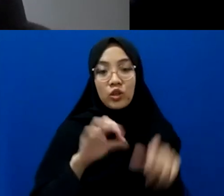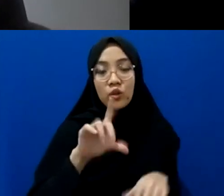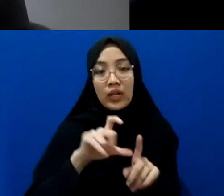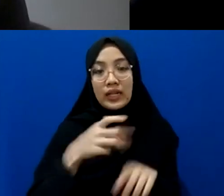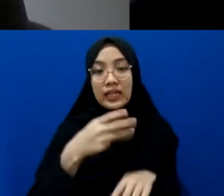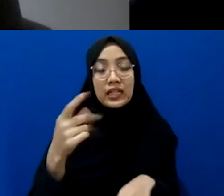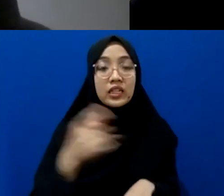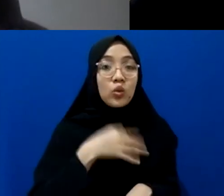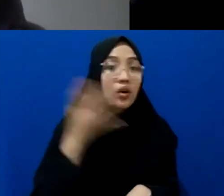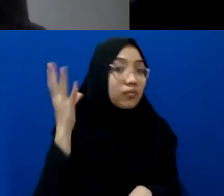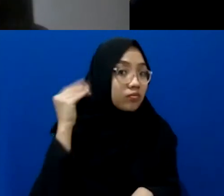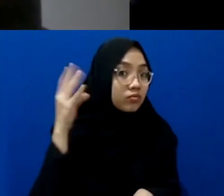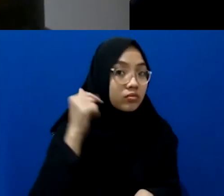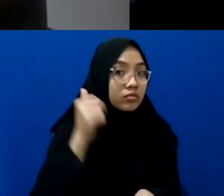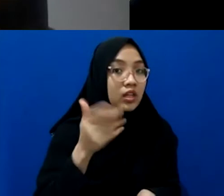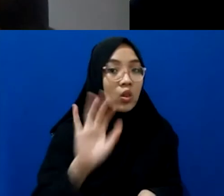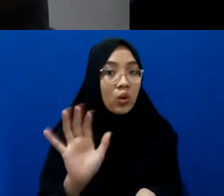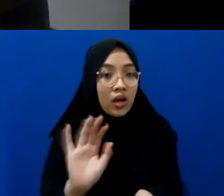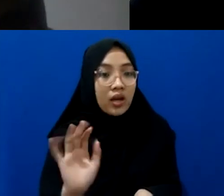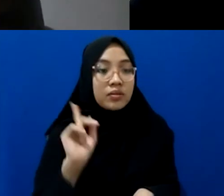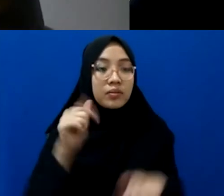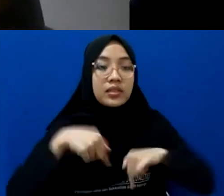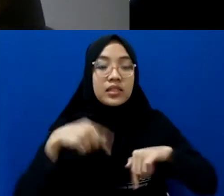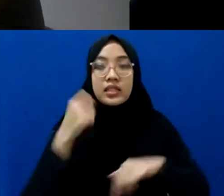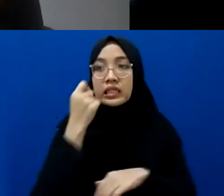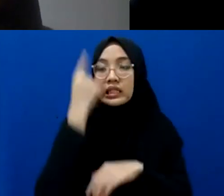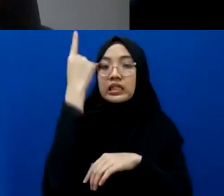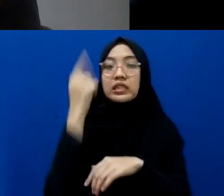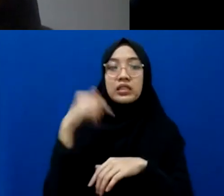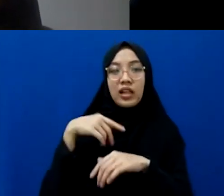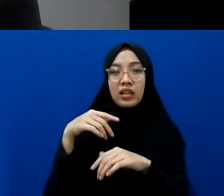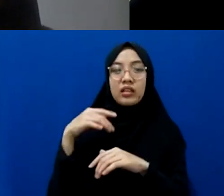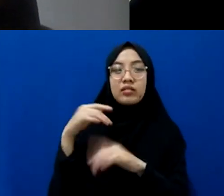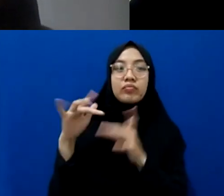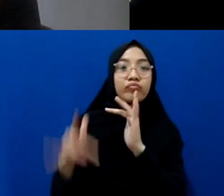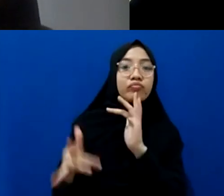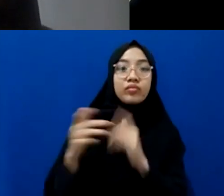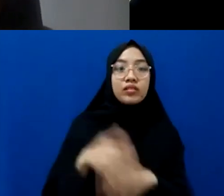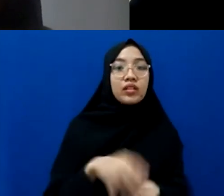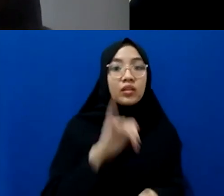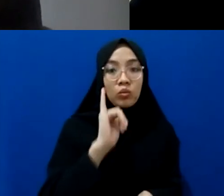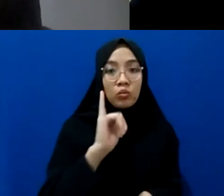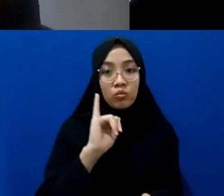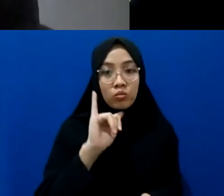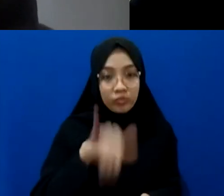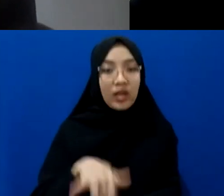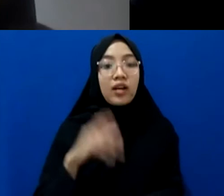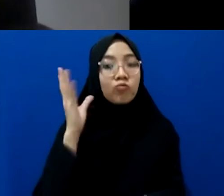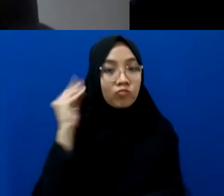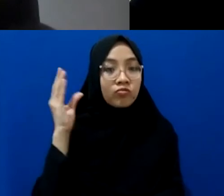Suaranya kedengeran enggak ya? Di sini tuh sinyalnya agak bermasalah gitu. Kedengeran sih Mbak, kedengeran. Kedengeran ya.